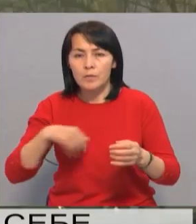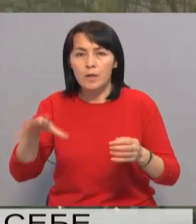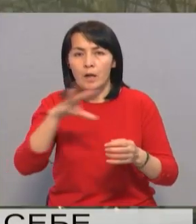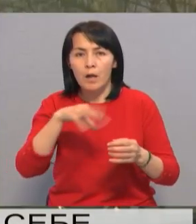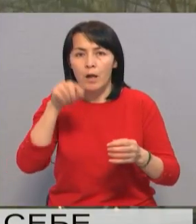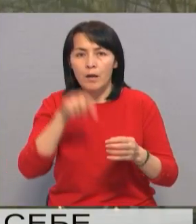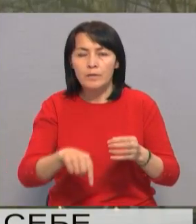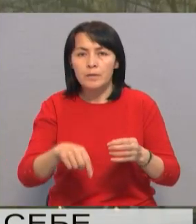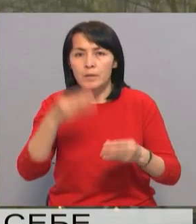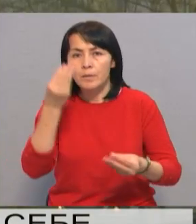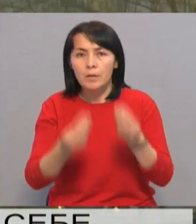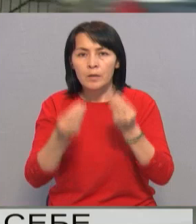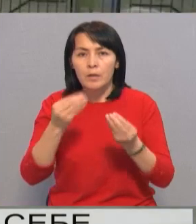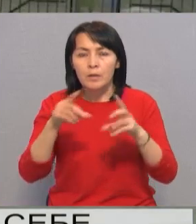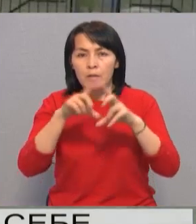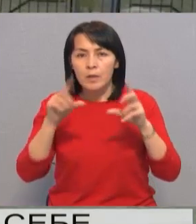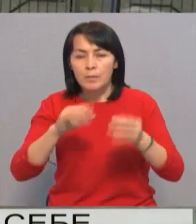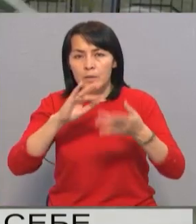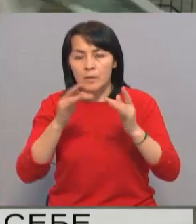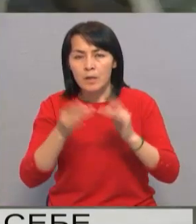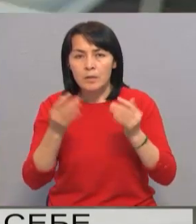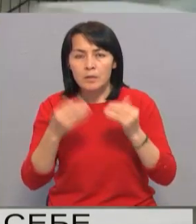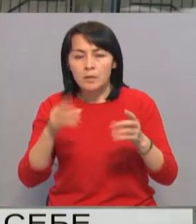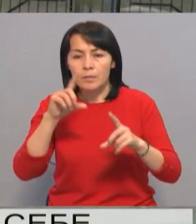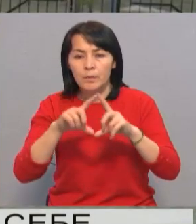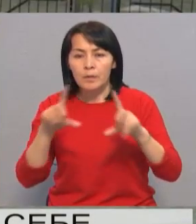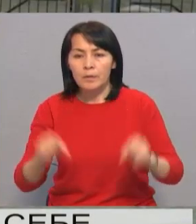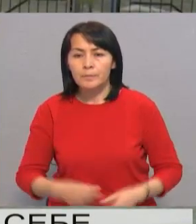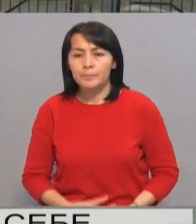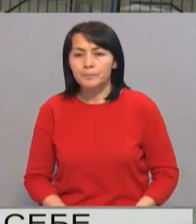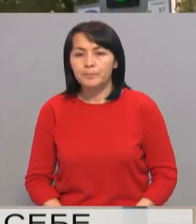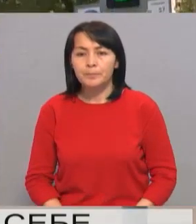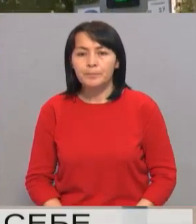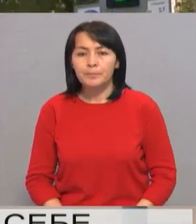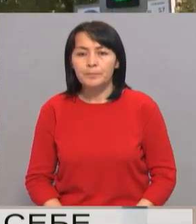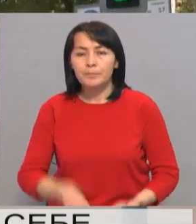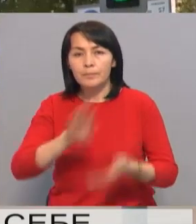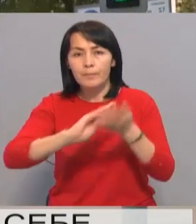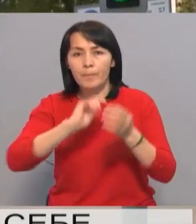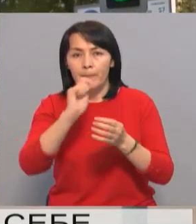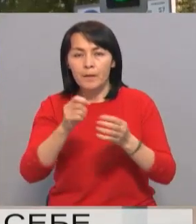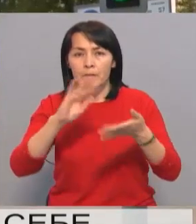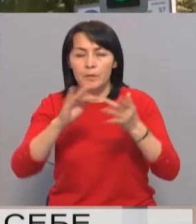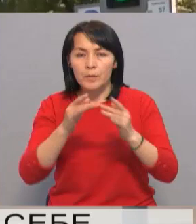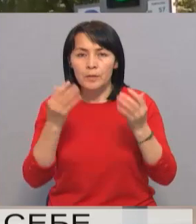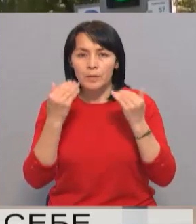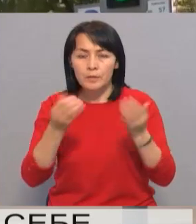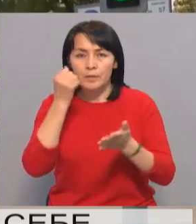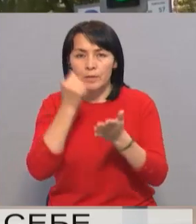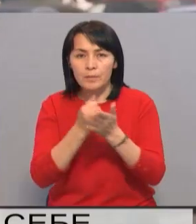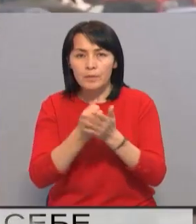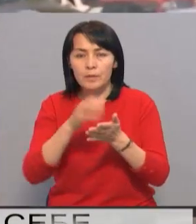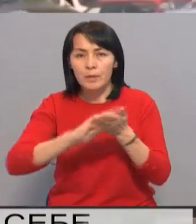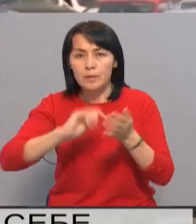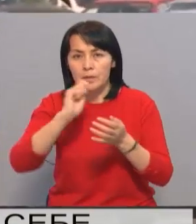всем легальным игорным заведениям и сайтам лицензированных букмекерских контор. Заявление подается онлайн посредством подписания